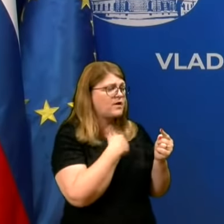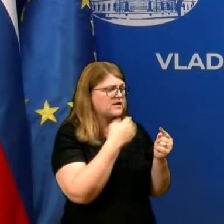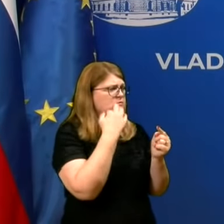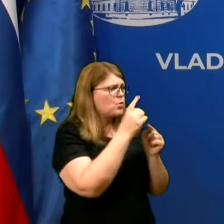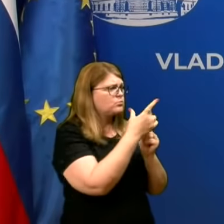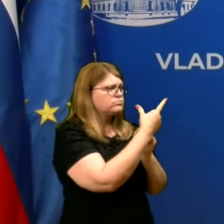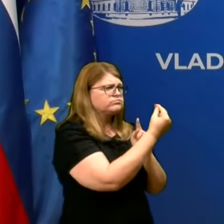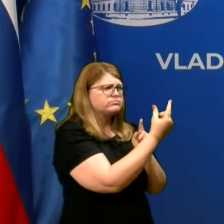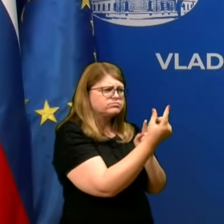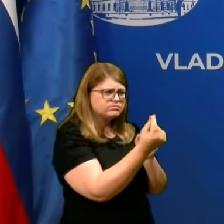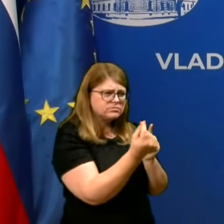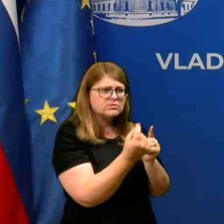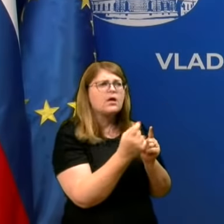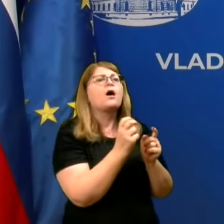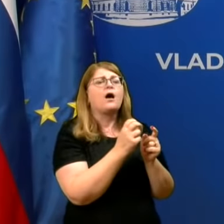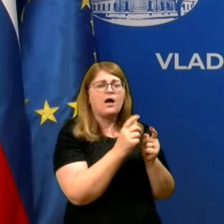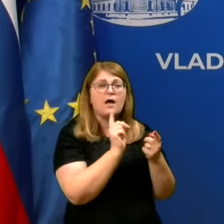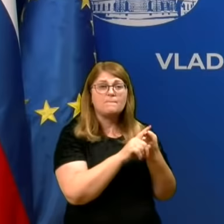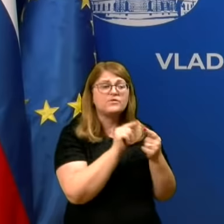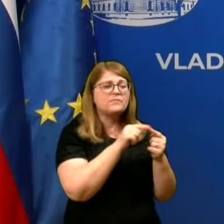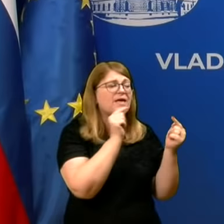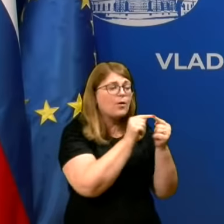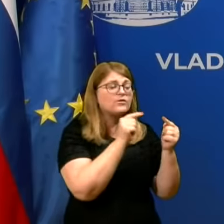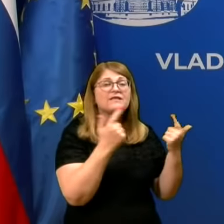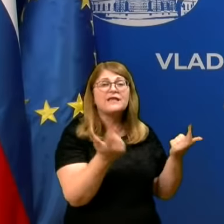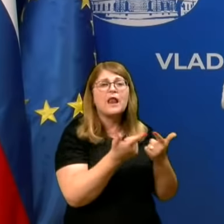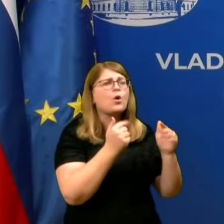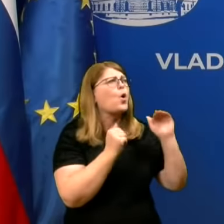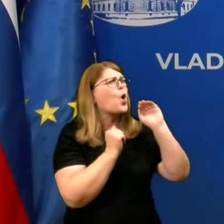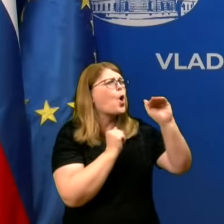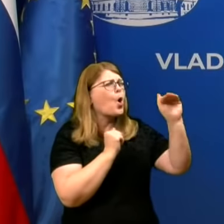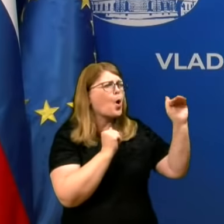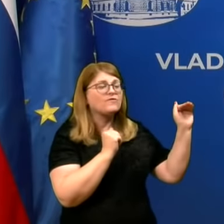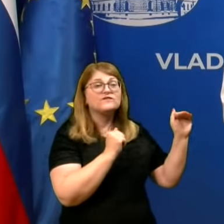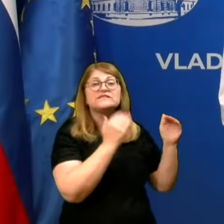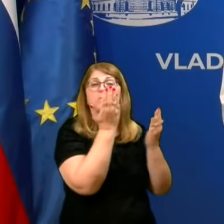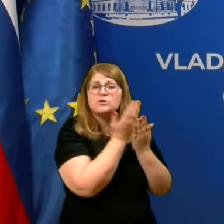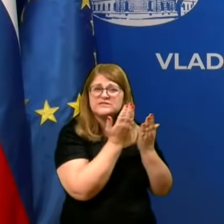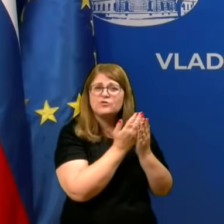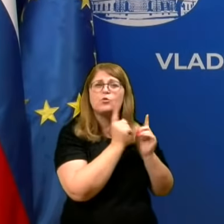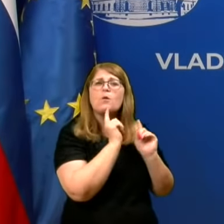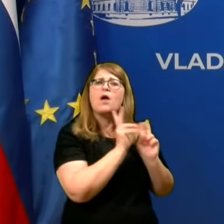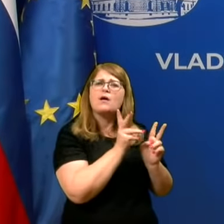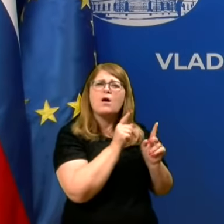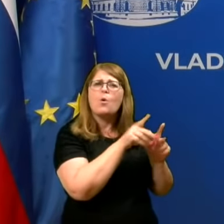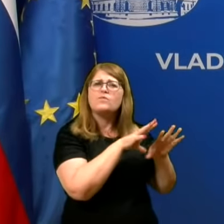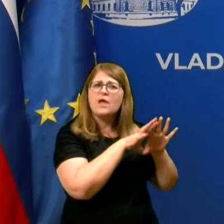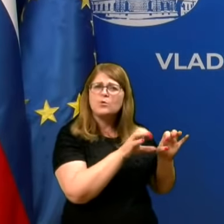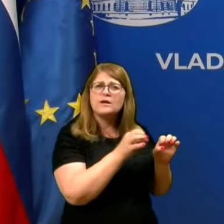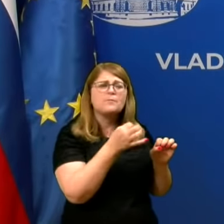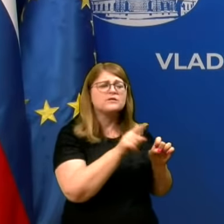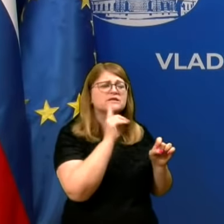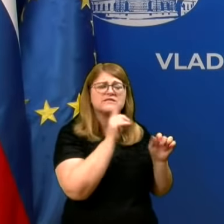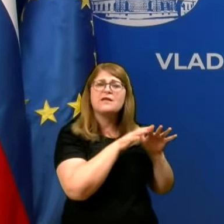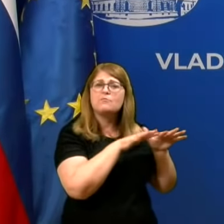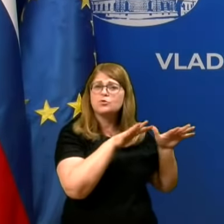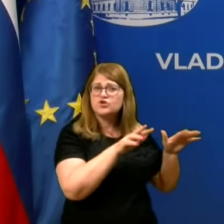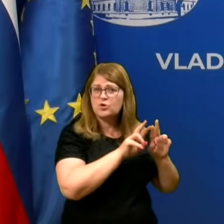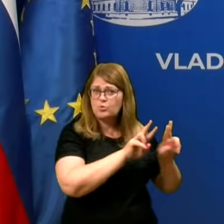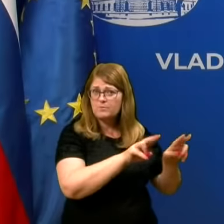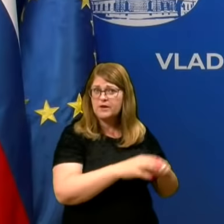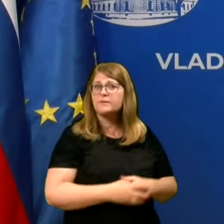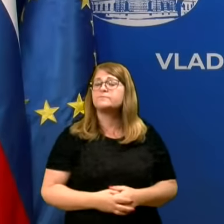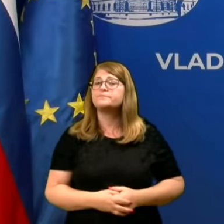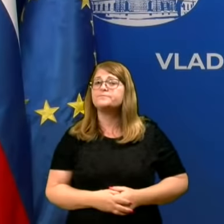še dva dni pred simptomom in mi te kontakte potem lahko obvestimo in svetujemo, kako naj ukrepajo, da se virus ne bo širil naprej.